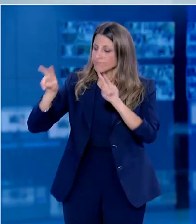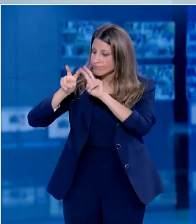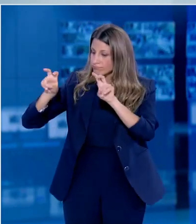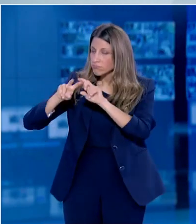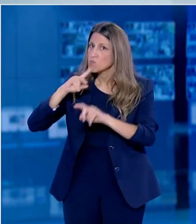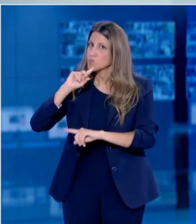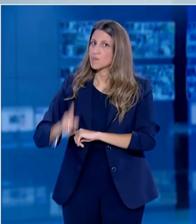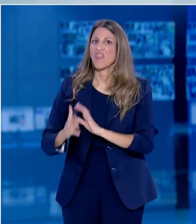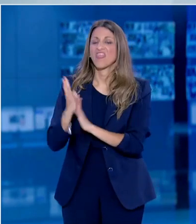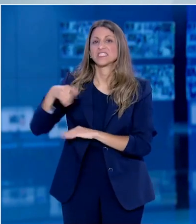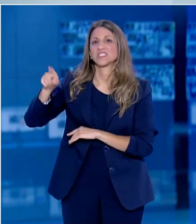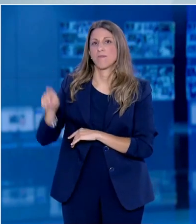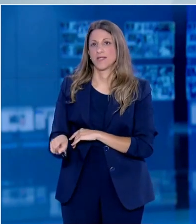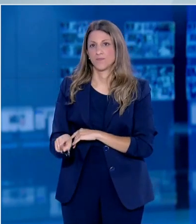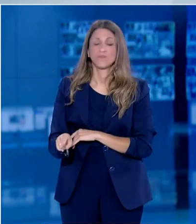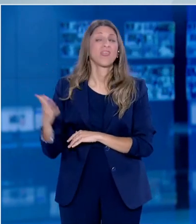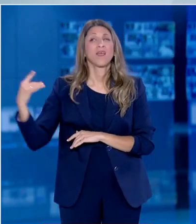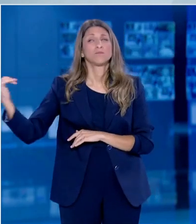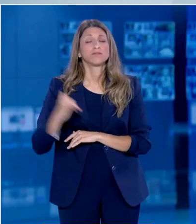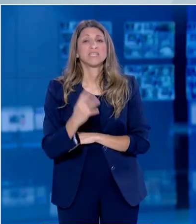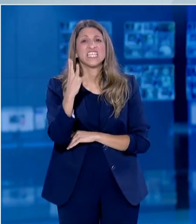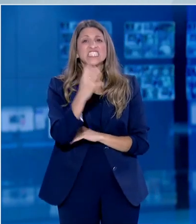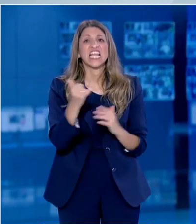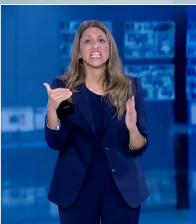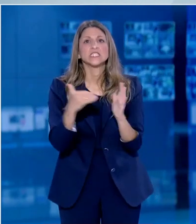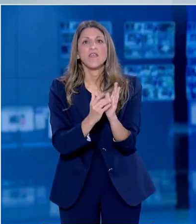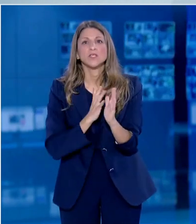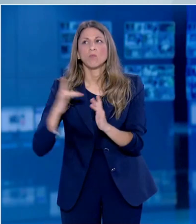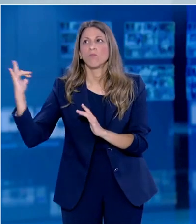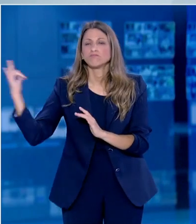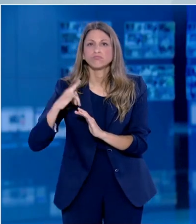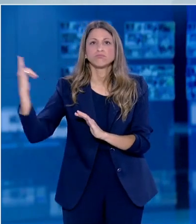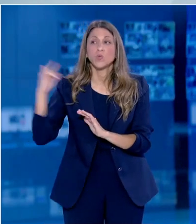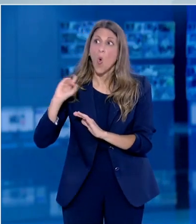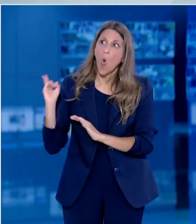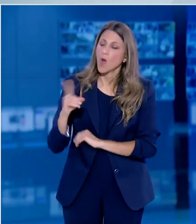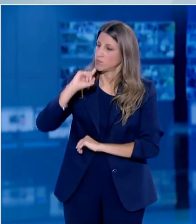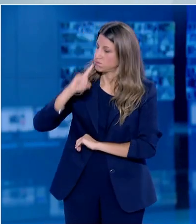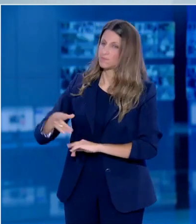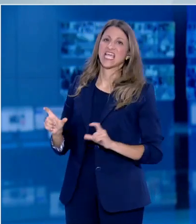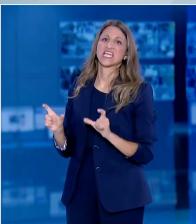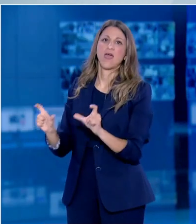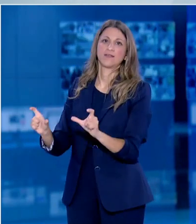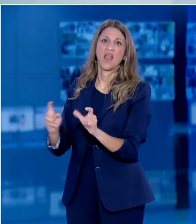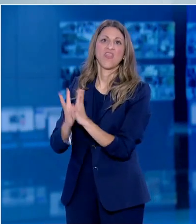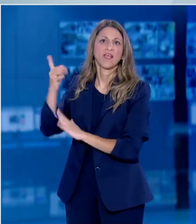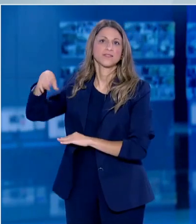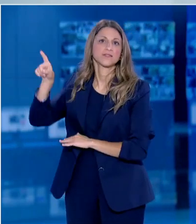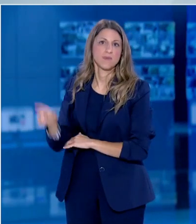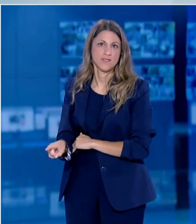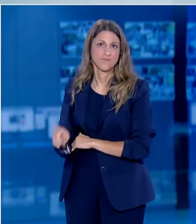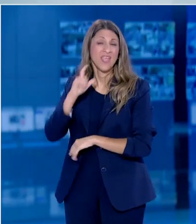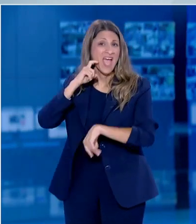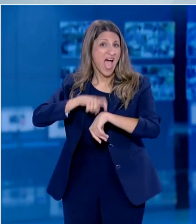ελληνικά σύνορα πάνω από 46.000 άτομα τα οποία τέφηκαν σε καραντίνα. Αυτή τη στιγμή συνεχίζουν να βρίσκονται σε